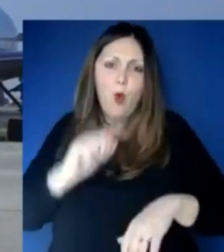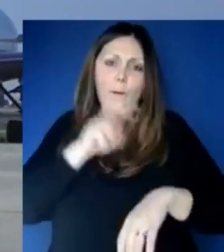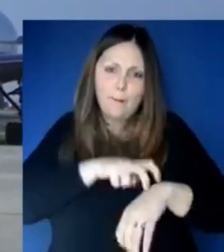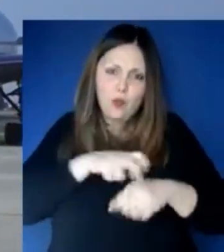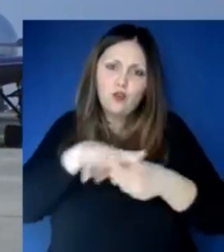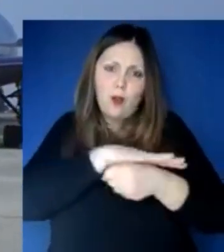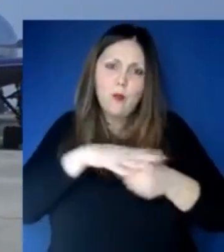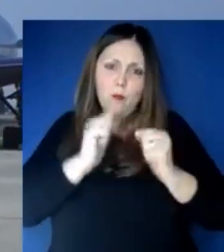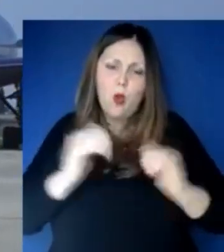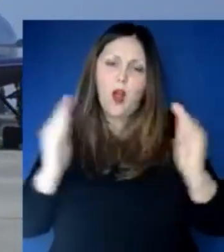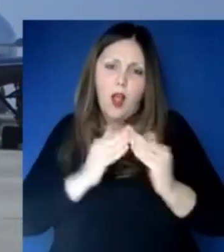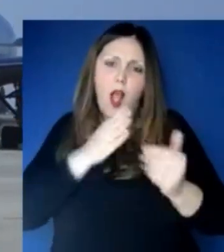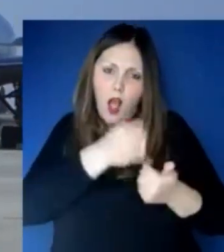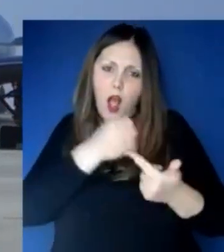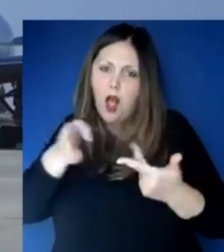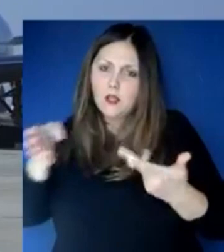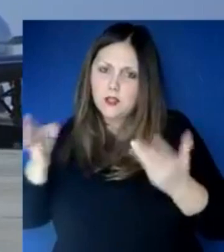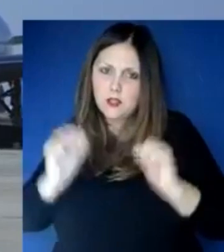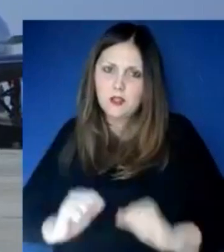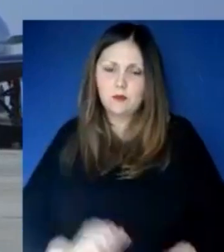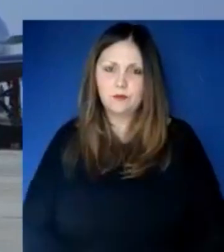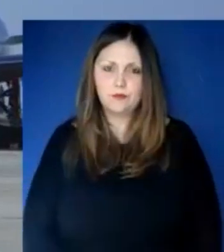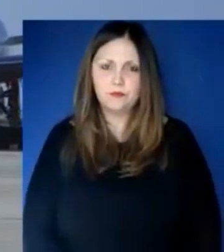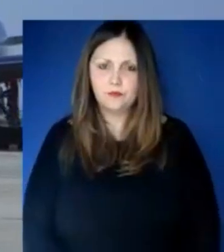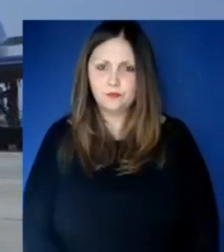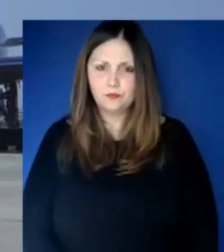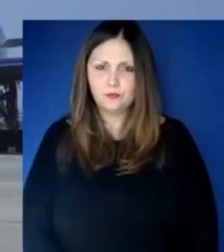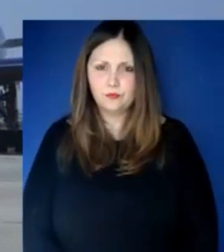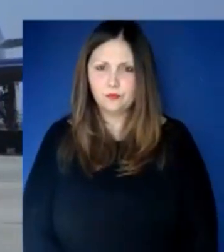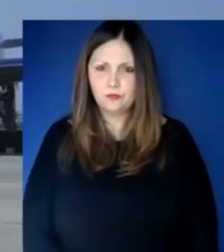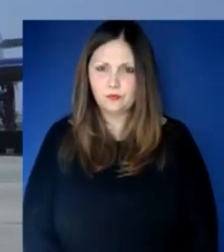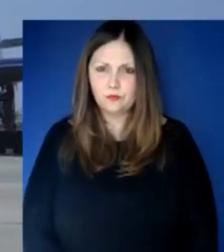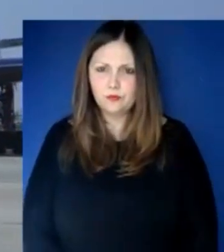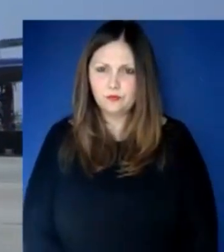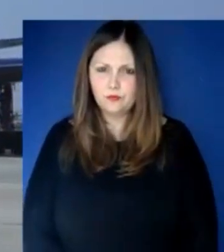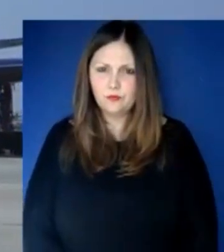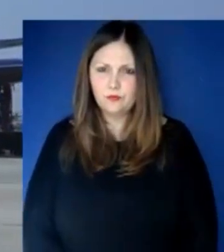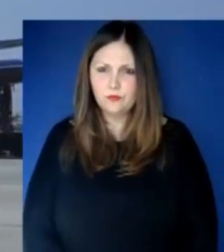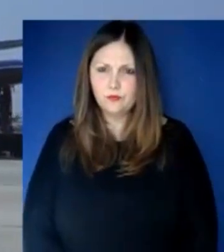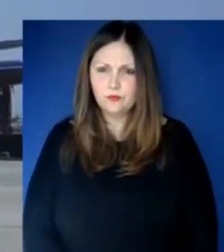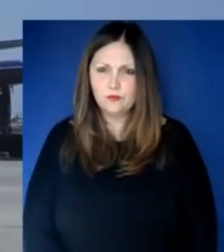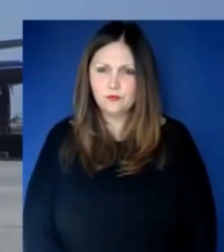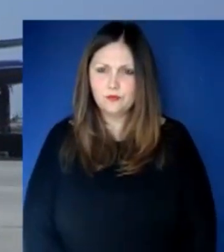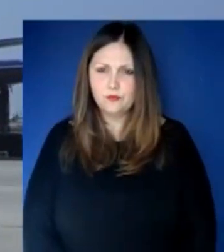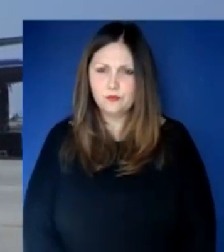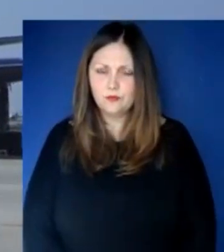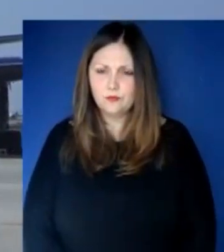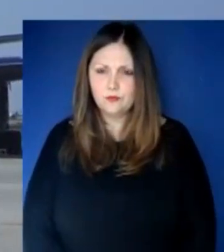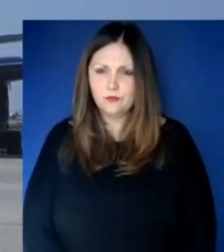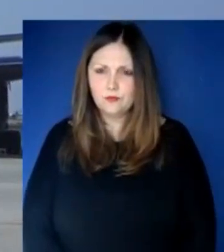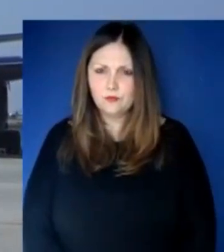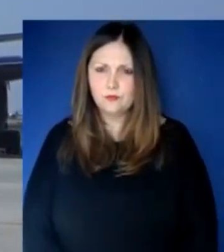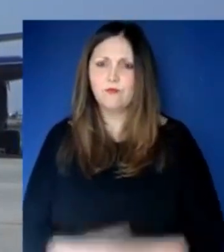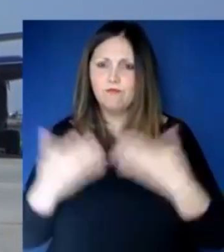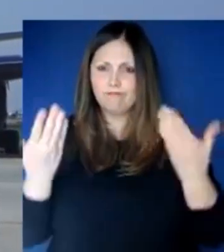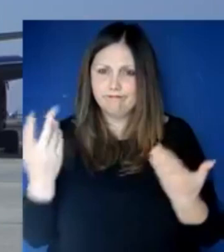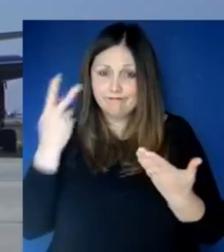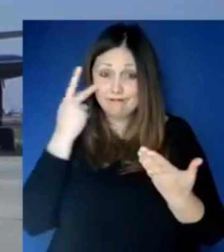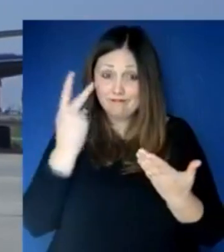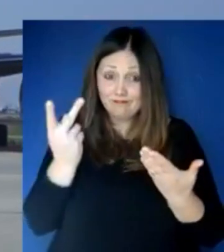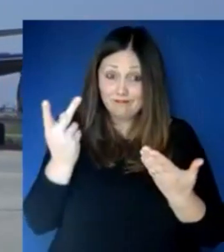L'aereo lo vedete e naturalmente per noi